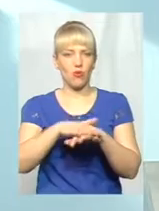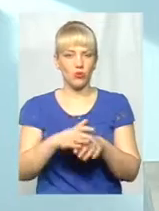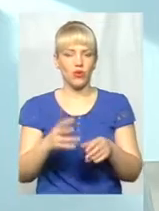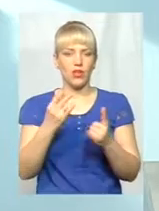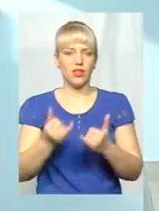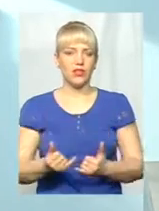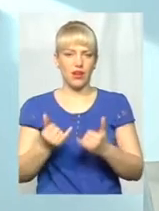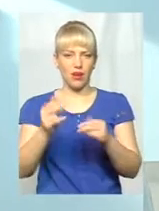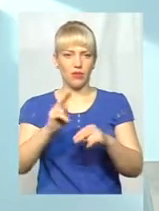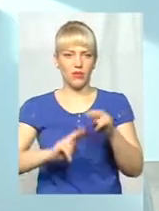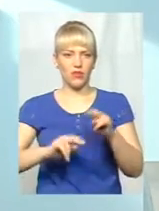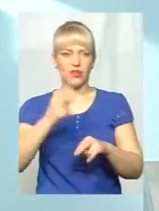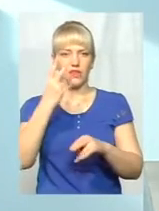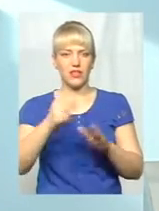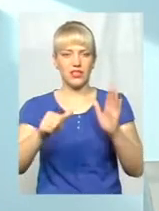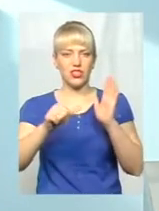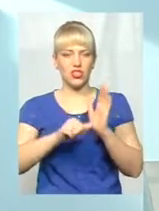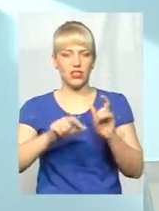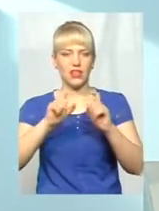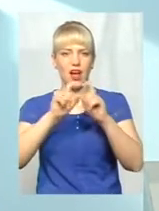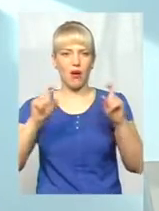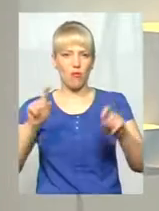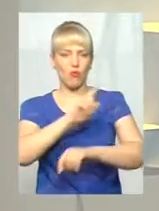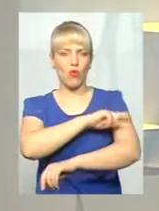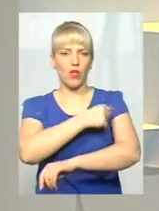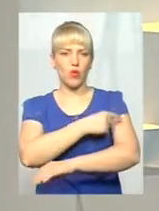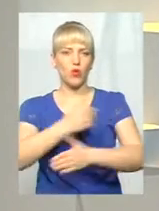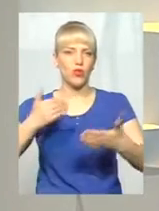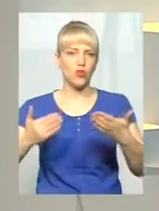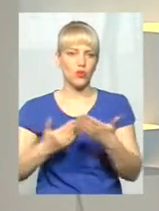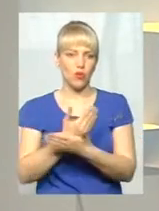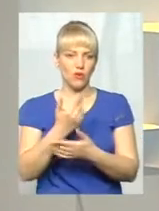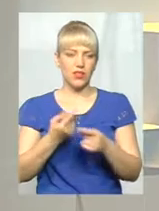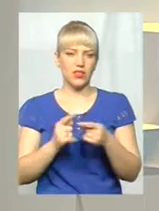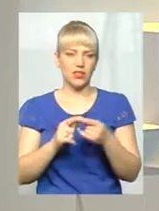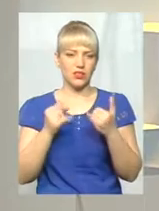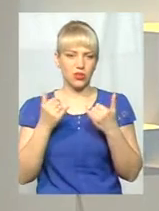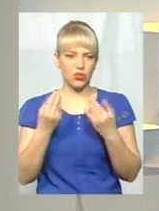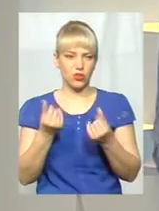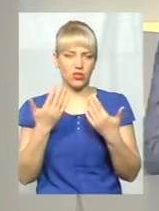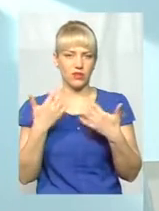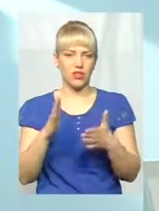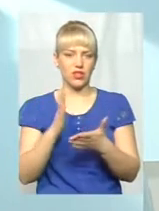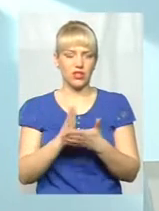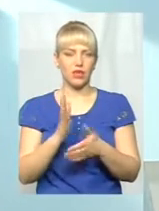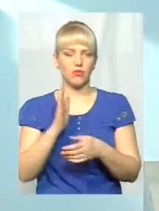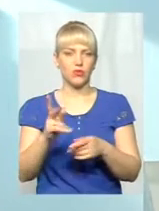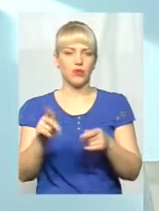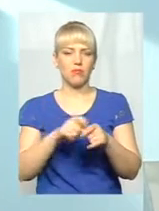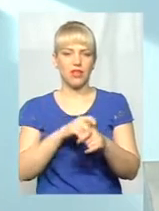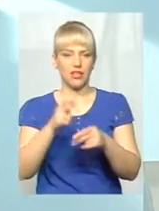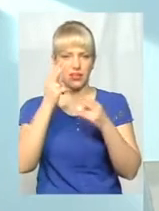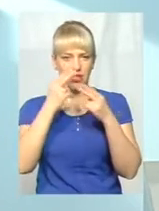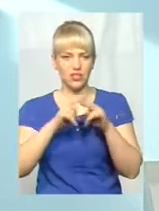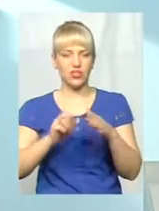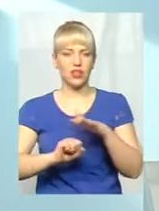26 амбулаторій нових, нових, сучасних Ці кошти вже є, і ви вже плануєте тут будувати амбулаторію? Буде матеріально-технічна база,